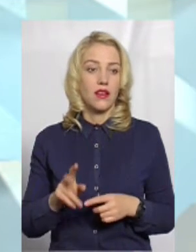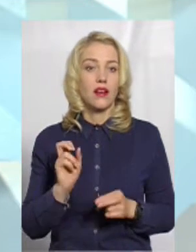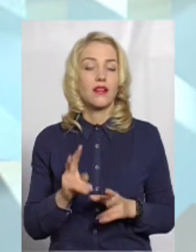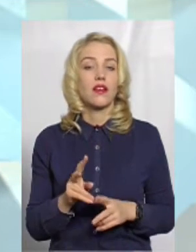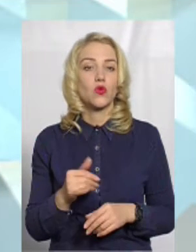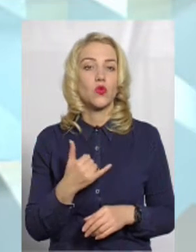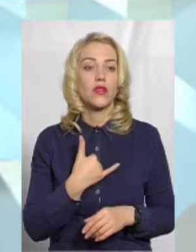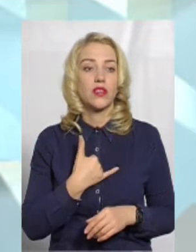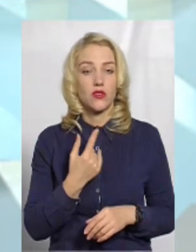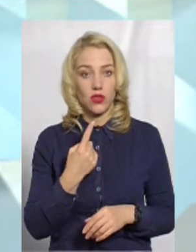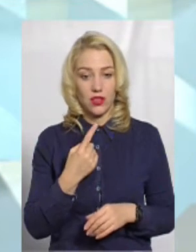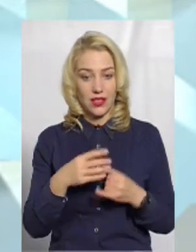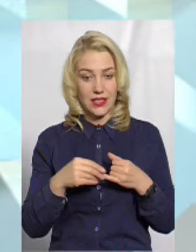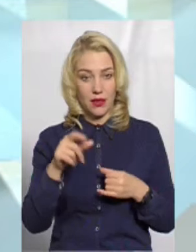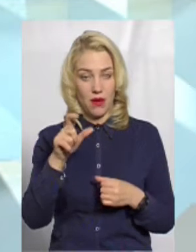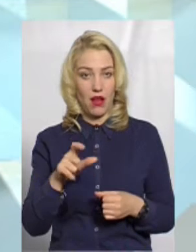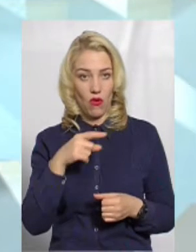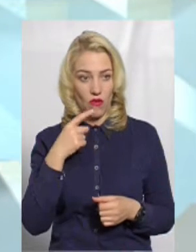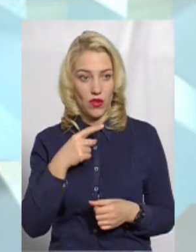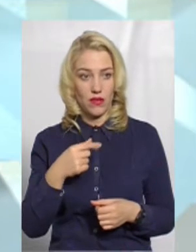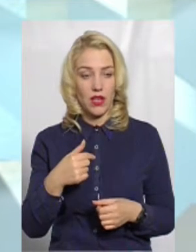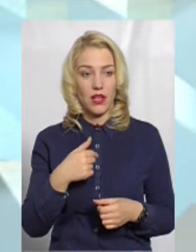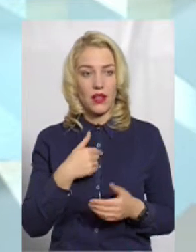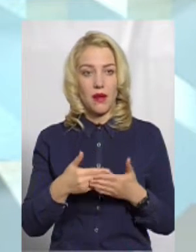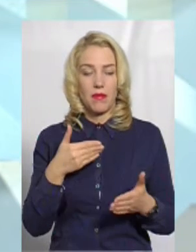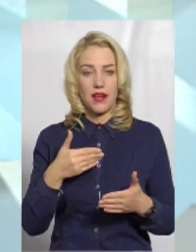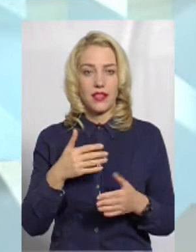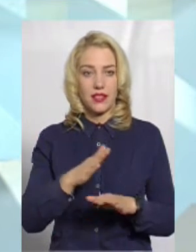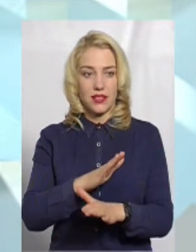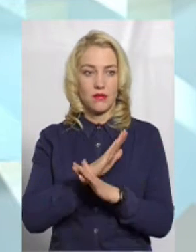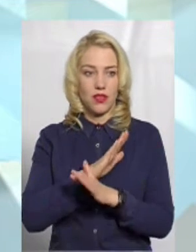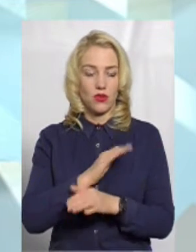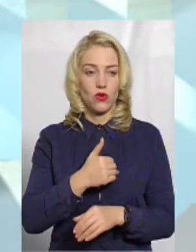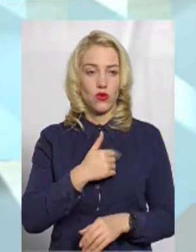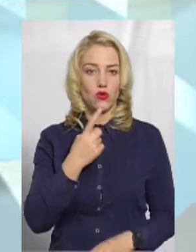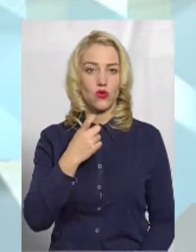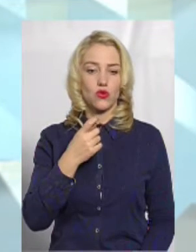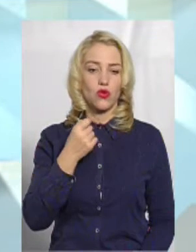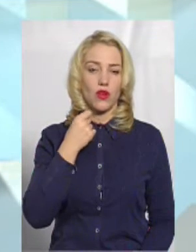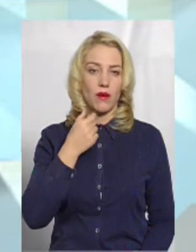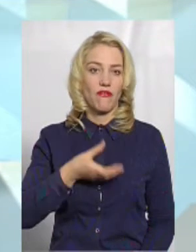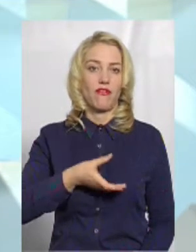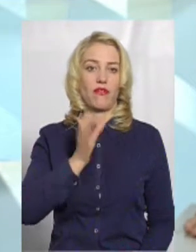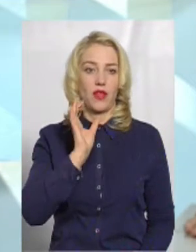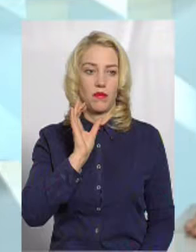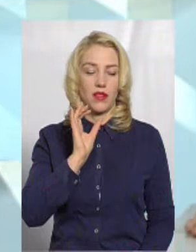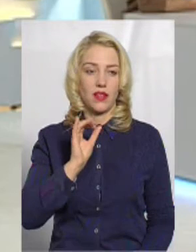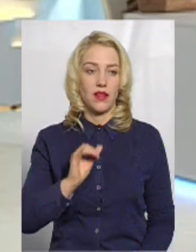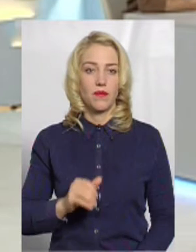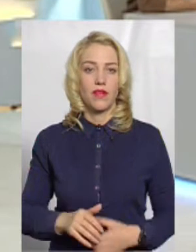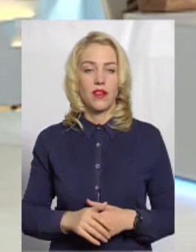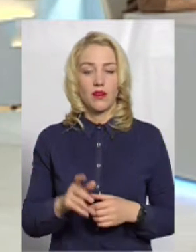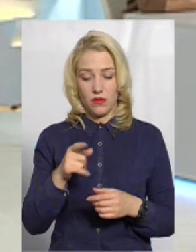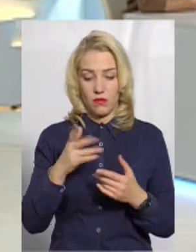як от у нас один земляк говорив, я перед смертю хочу 100 грам ще попити, він продасть землю.